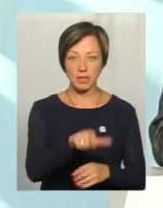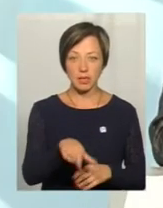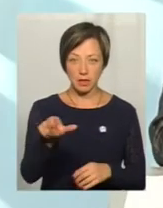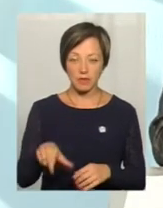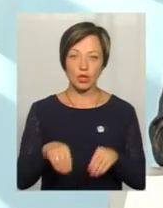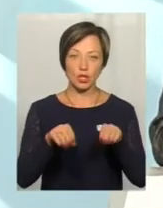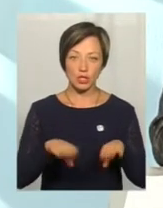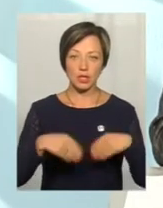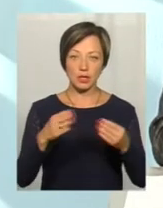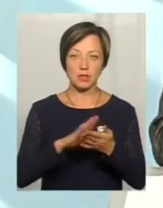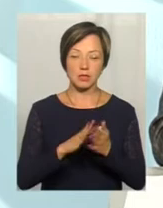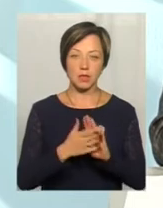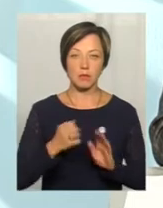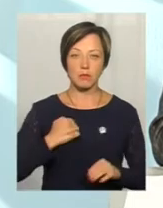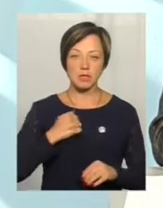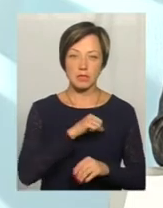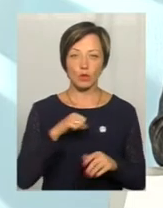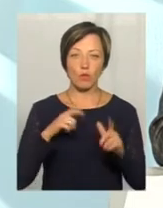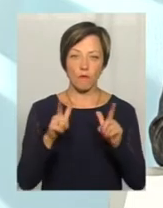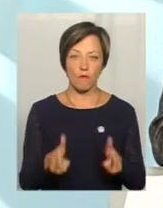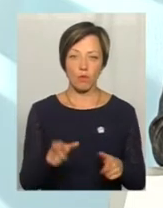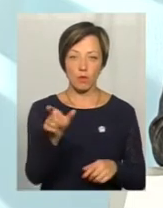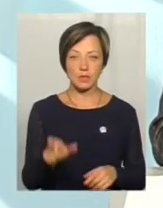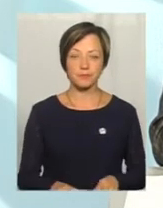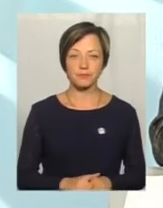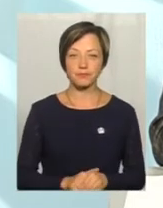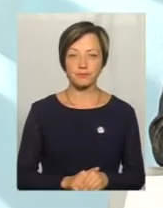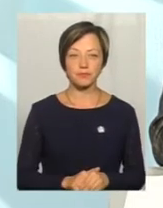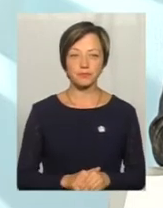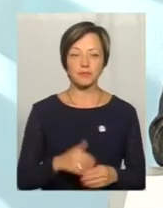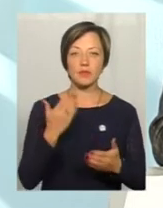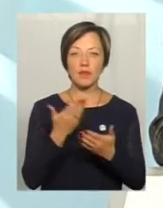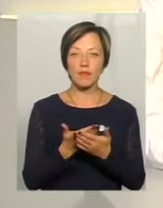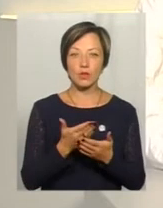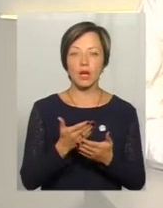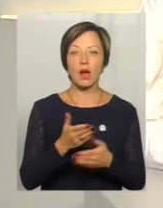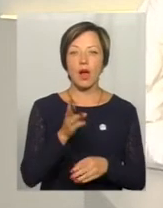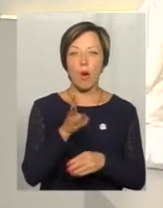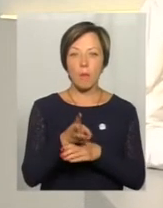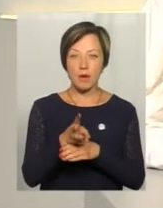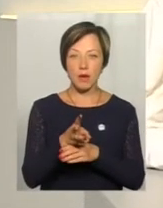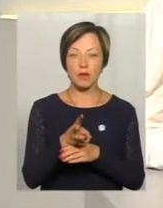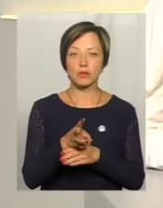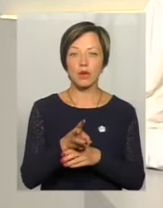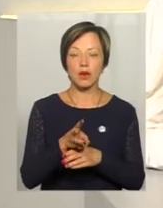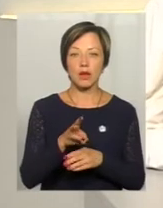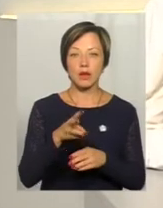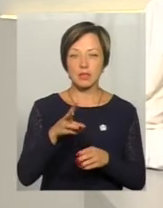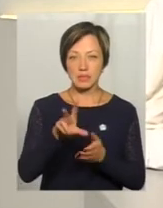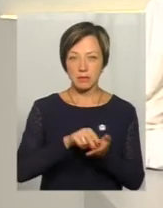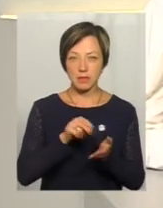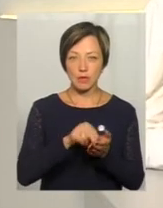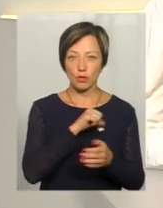прийняла рішення, надала їм статус бійця-добровольця. А от хмельничанин, відеооператор Михайло Габрух, записався добровольцем ще у